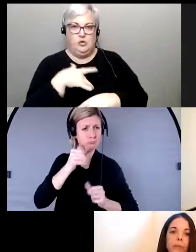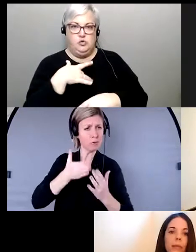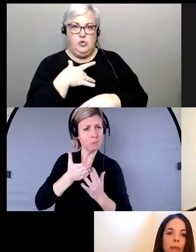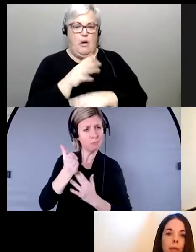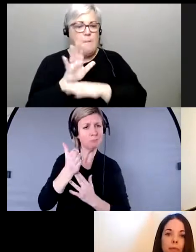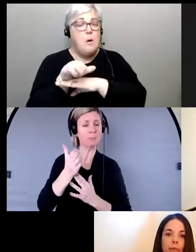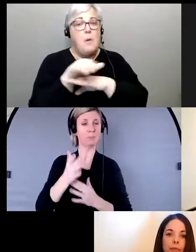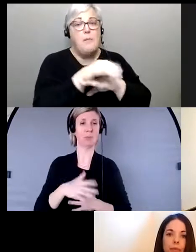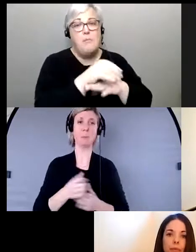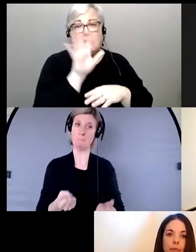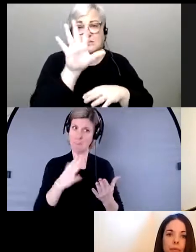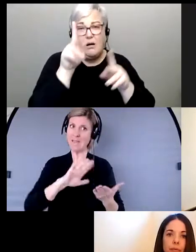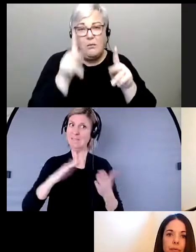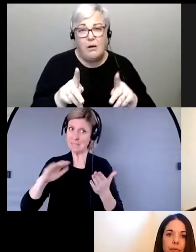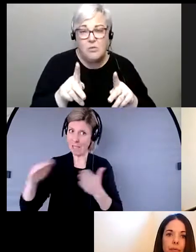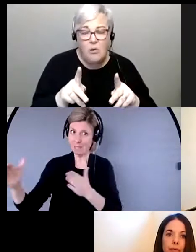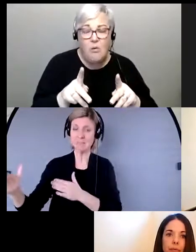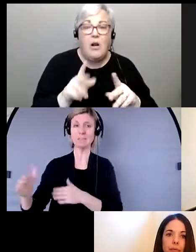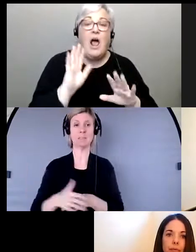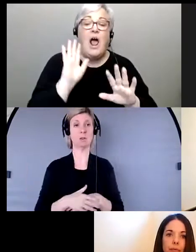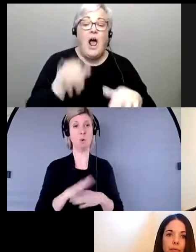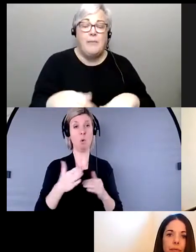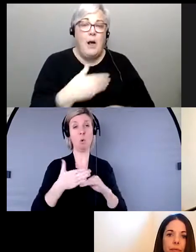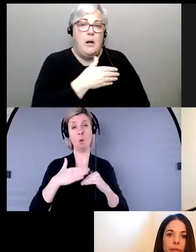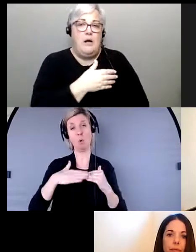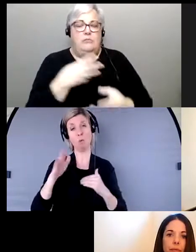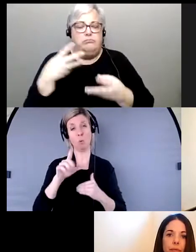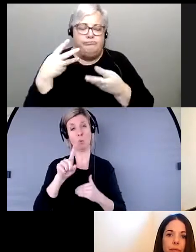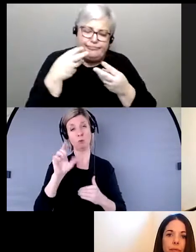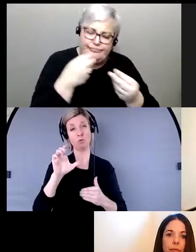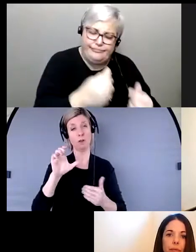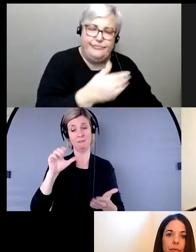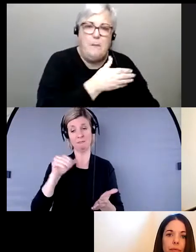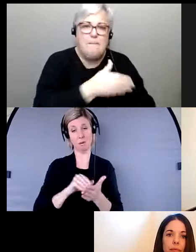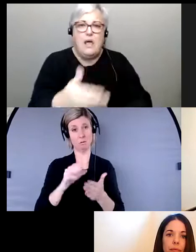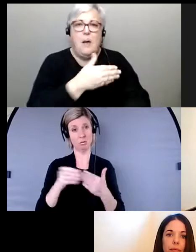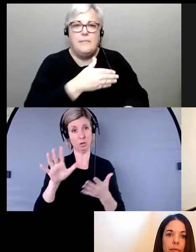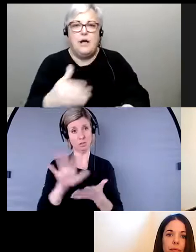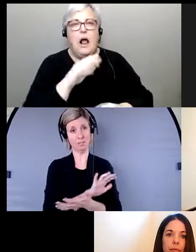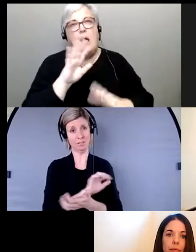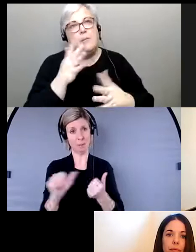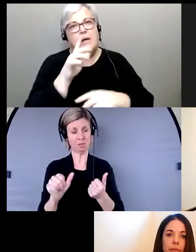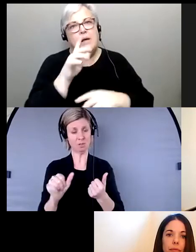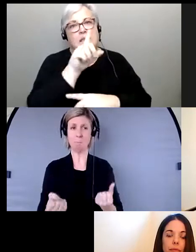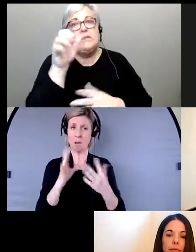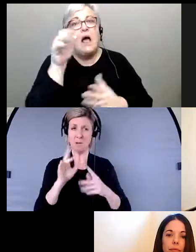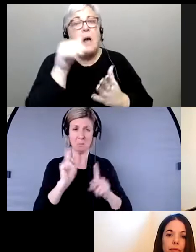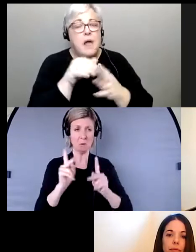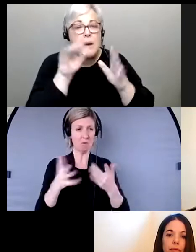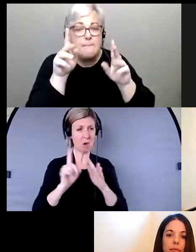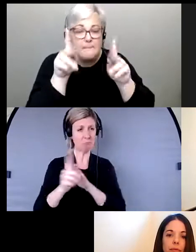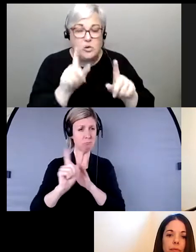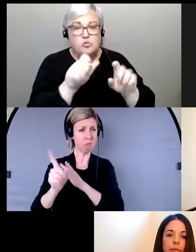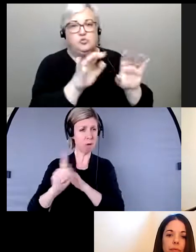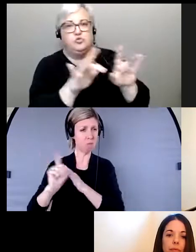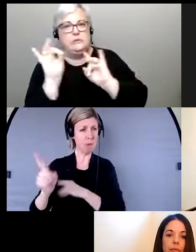mort de cinq personnes et a encouru des milliards de dollars en dommages. Plus de 100 000 personnes ont dû quitter